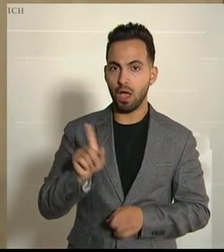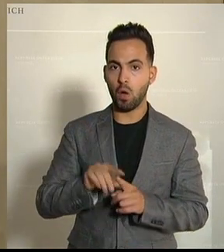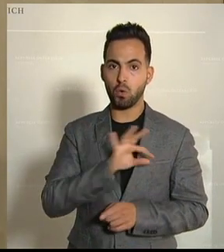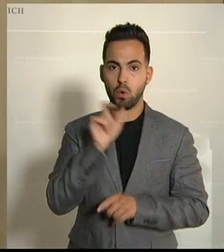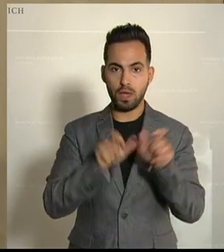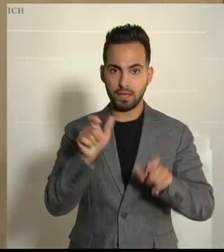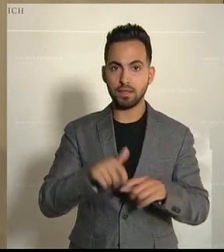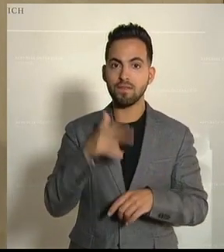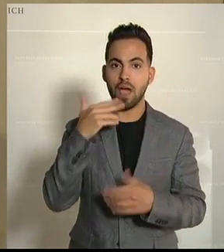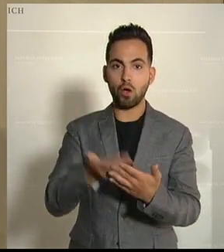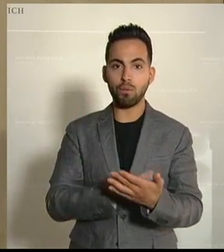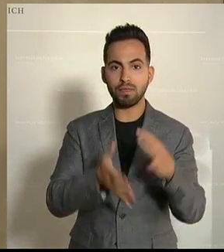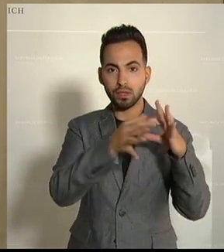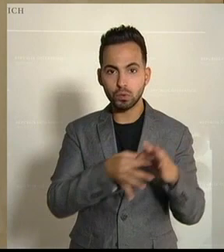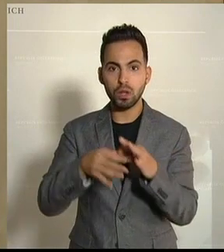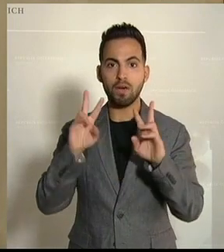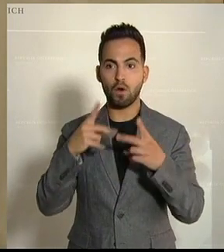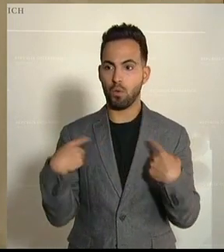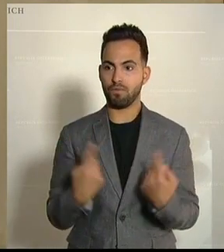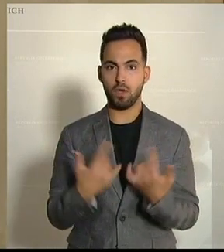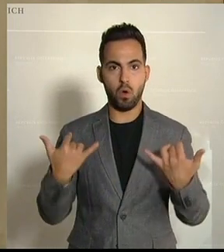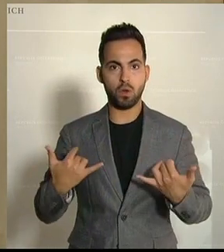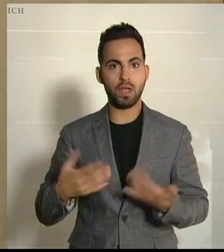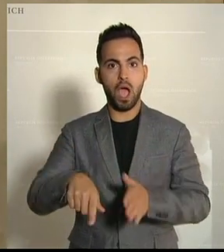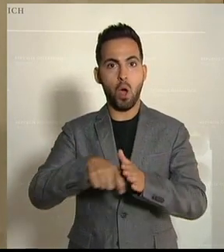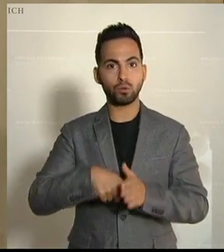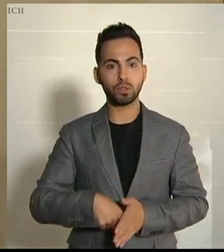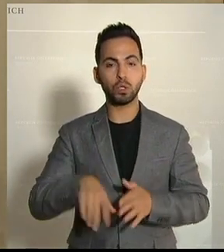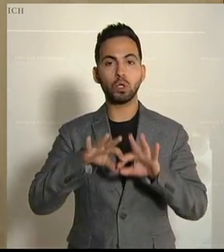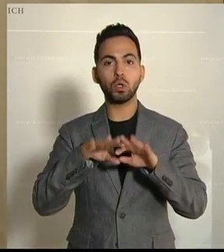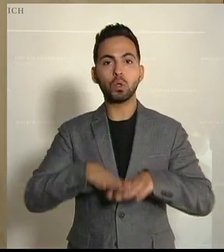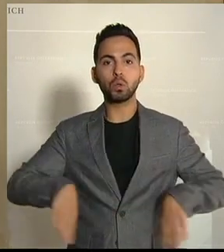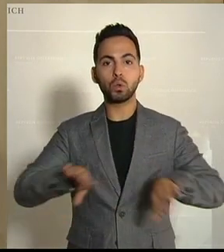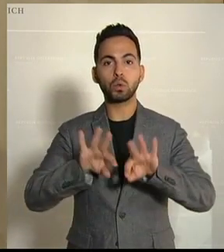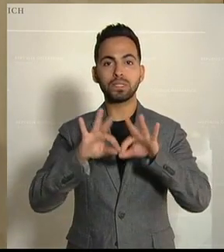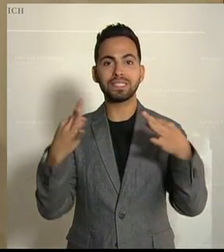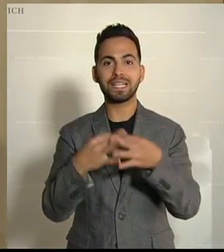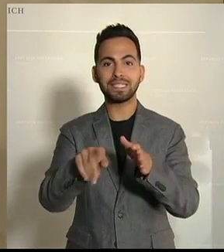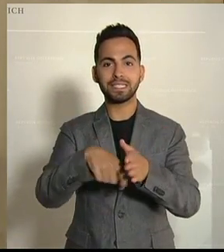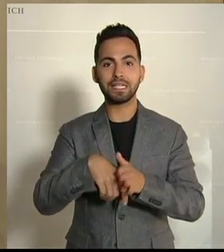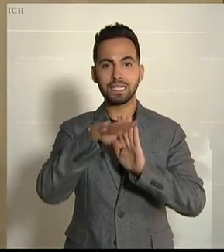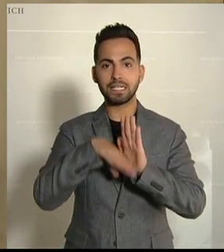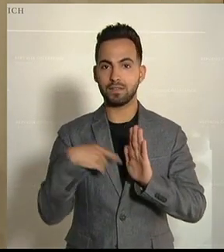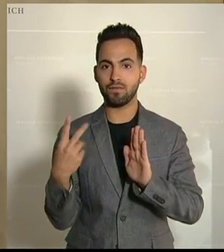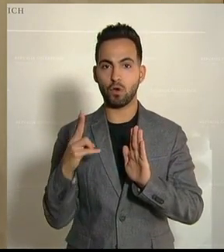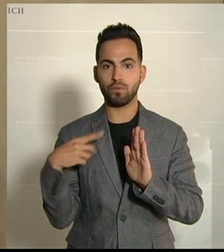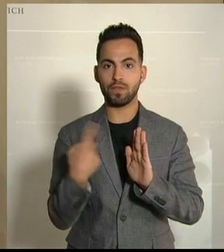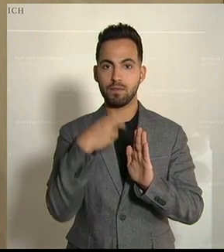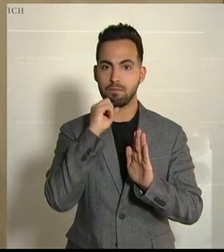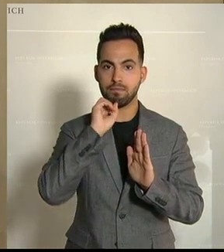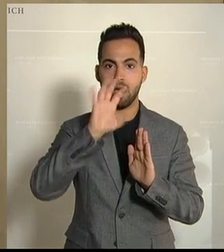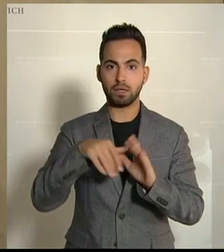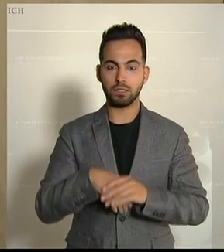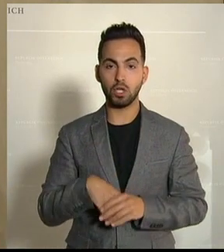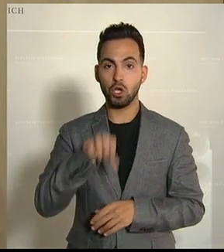Argumentation fortgesetzt haben, warum wir heute diese Ausbesserung des Grundsatzgesetzes nicht haben wollen. Ich war selber dabei, wie wir seinerzeit